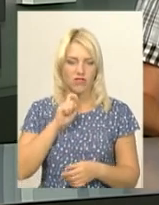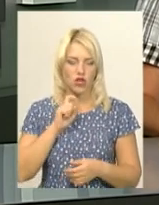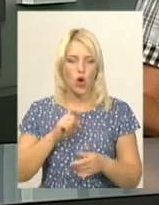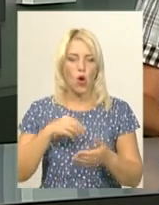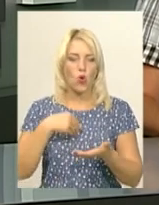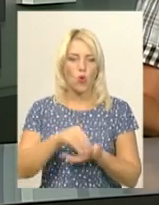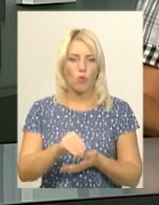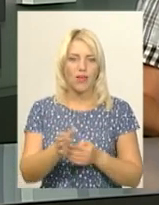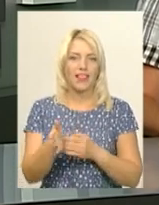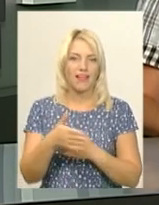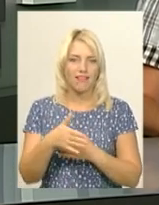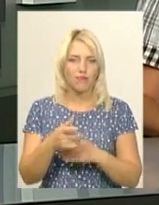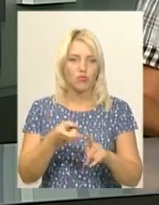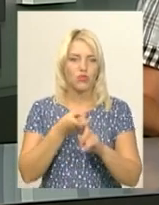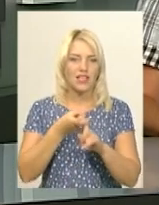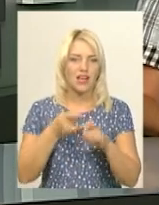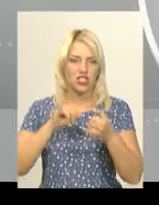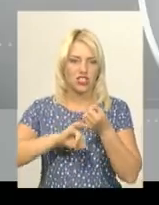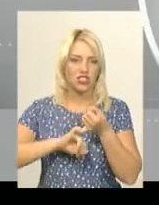токсикоінфекційним захворюванням.